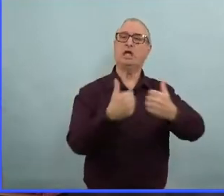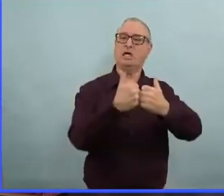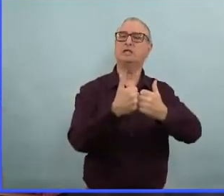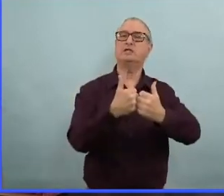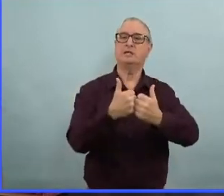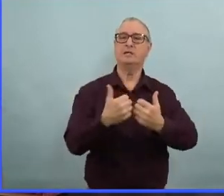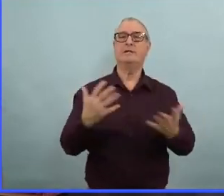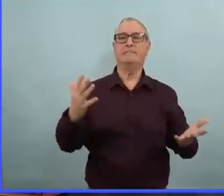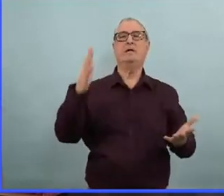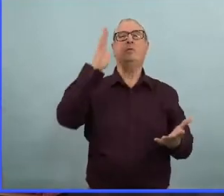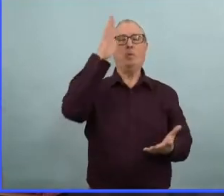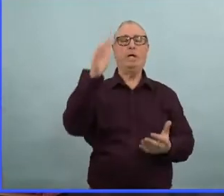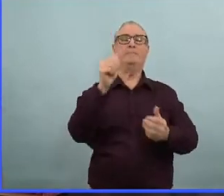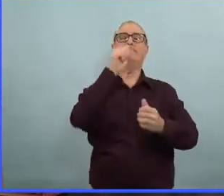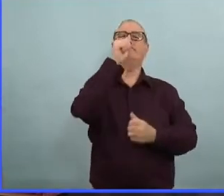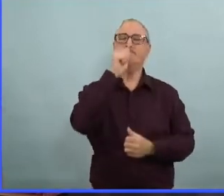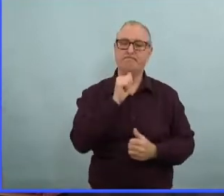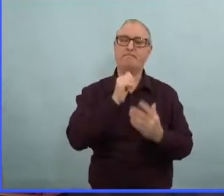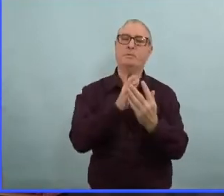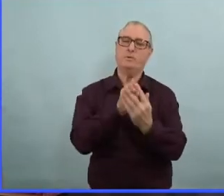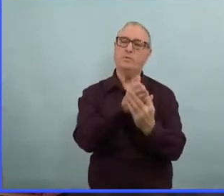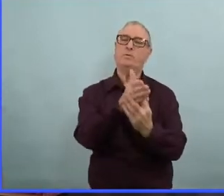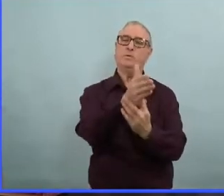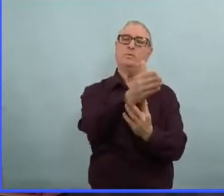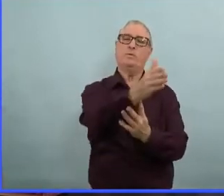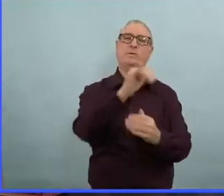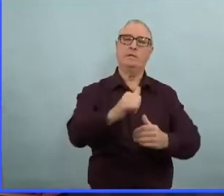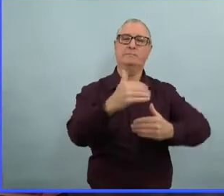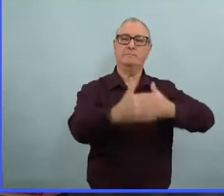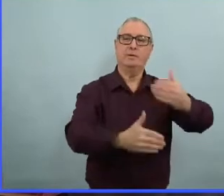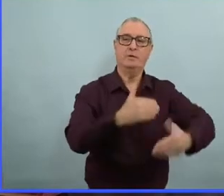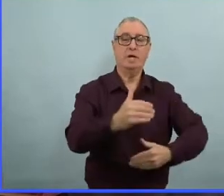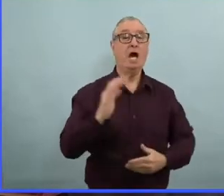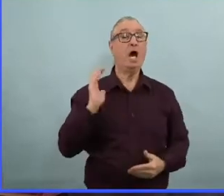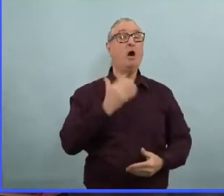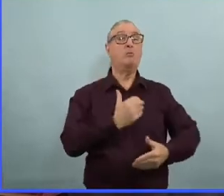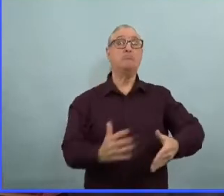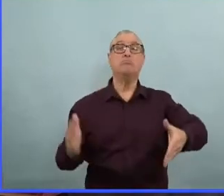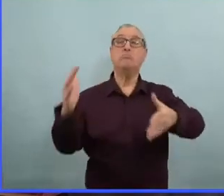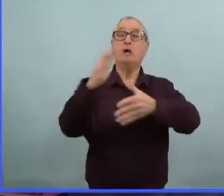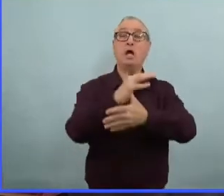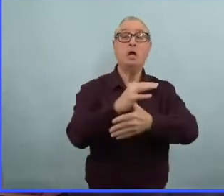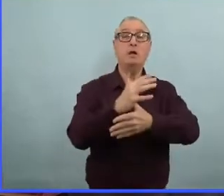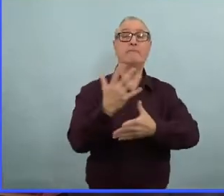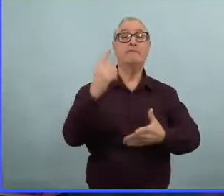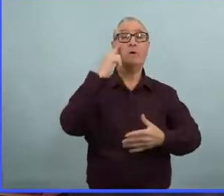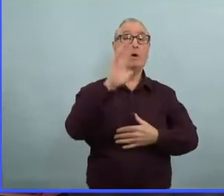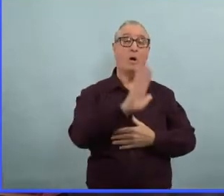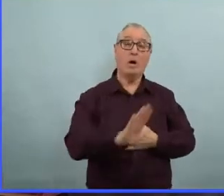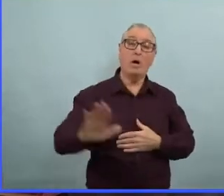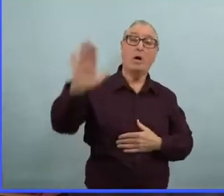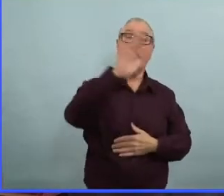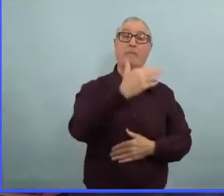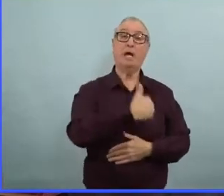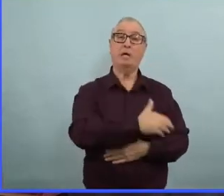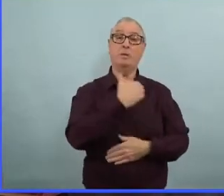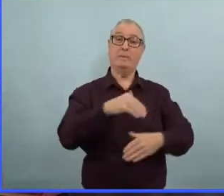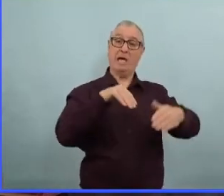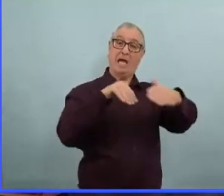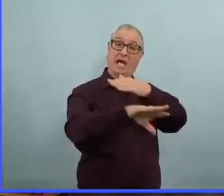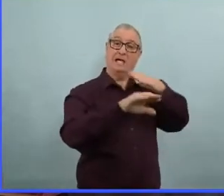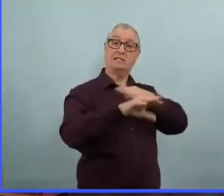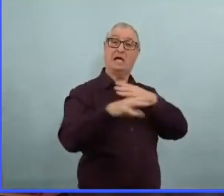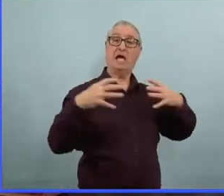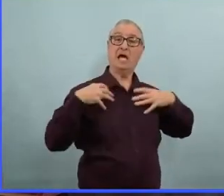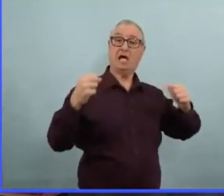voulons faire, c'est nous assurer que tous les Manitobains vont pouvoir accéder aux soins intensifs. Et je parle de personnes qui sont malades pour des raisons